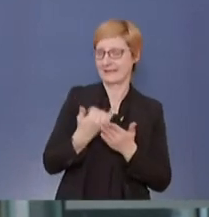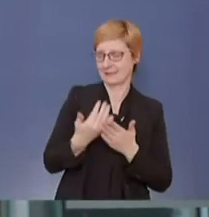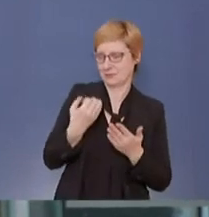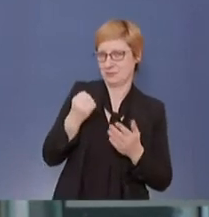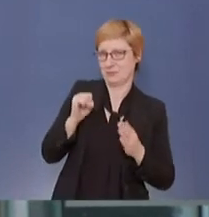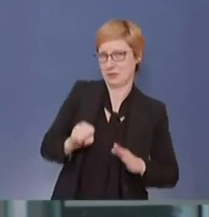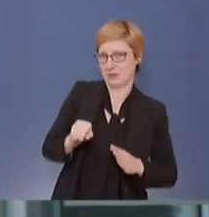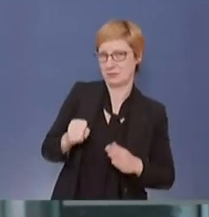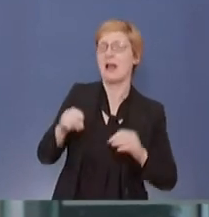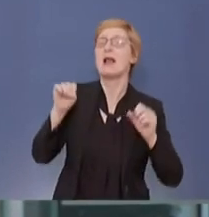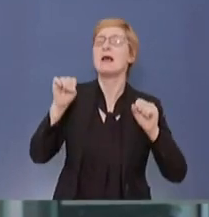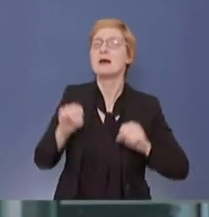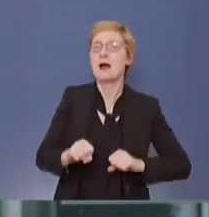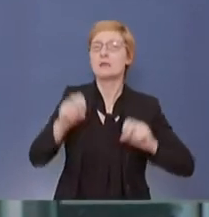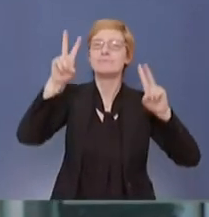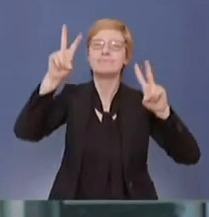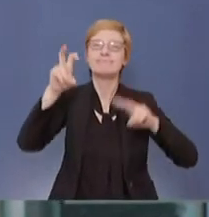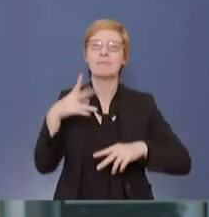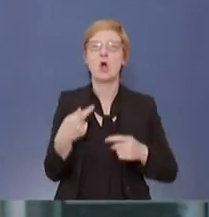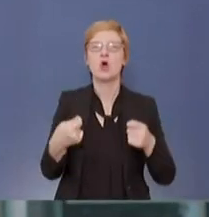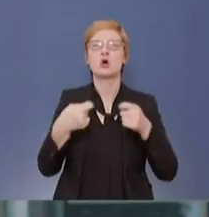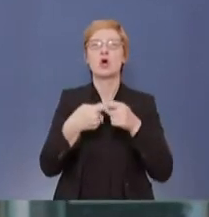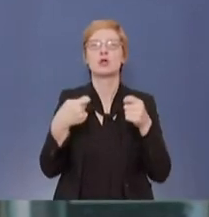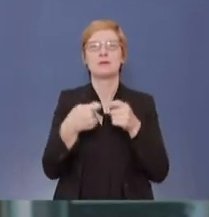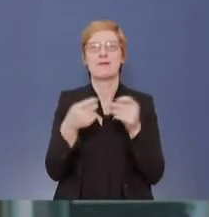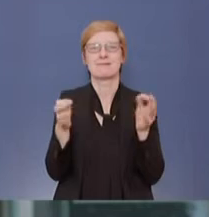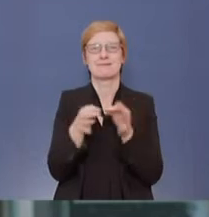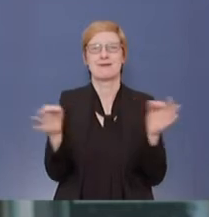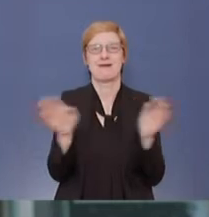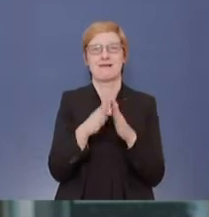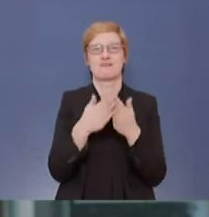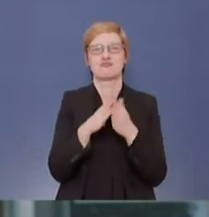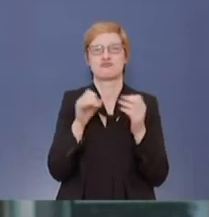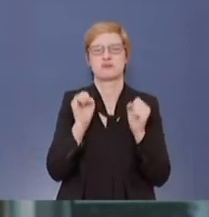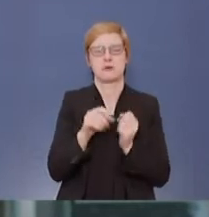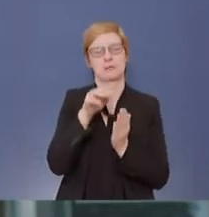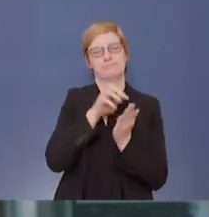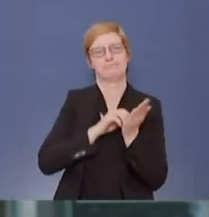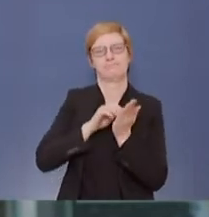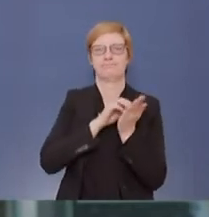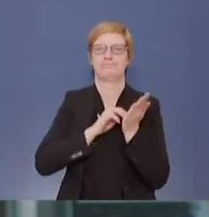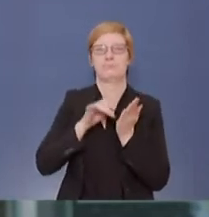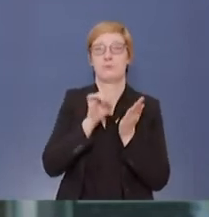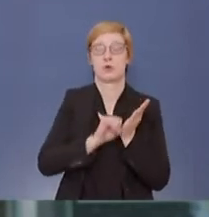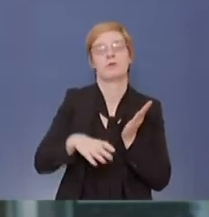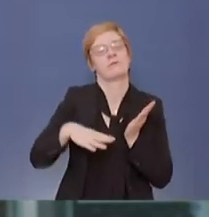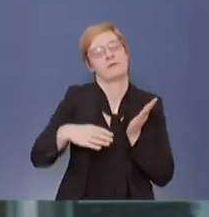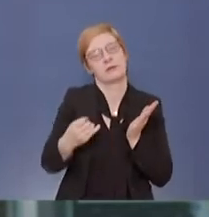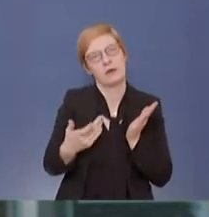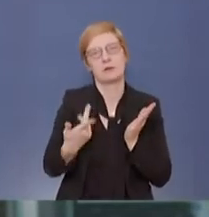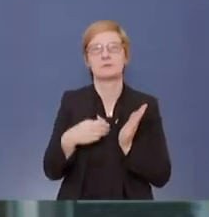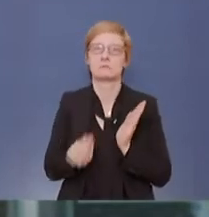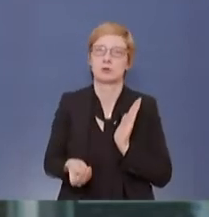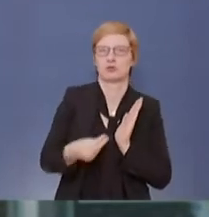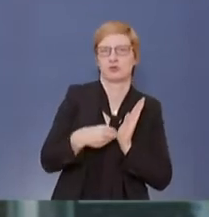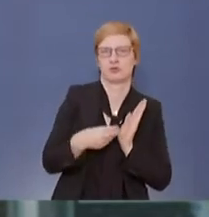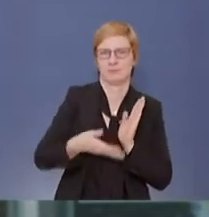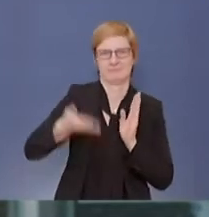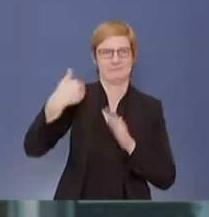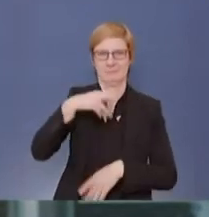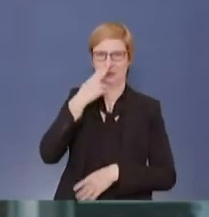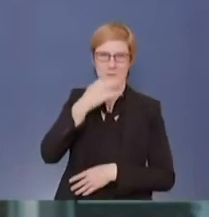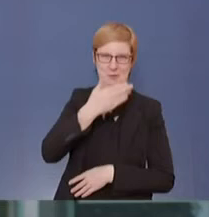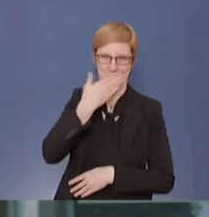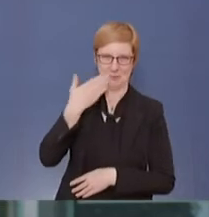freiwillig ein Kontakttagebuch in dieser App führen können. Das heißt, die Weiterentwicklung, die noch bessere Nutzbarmachung der App,